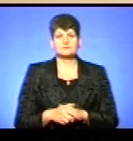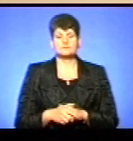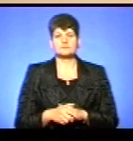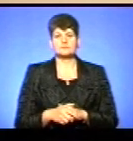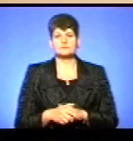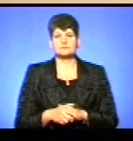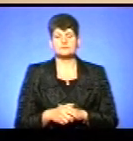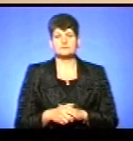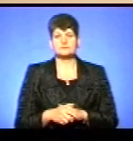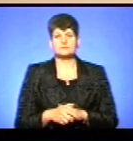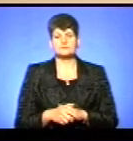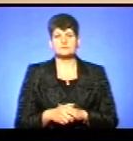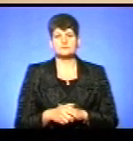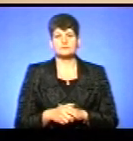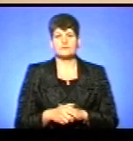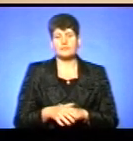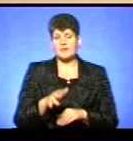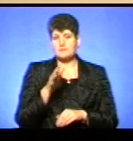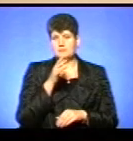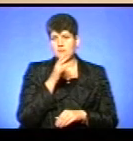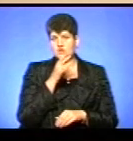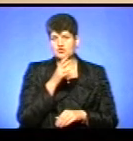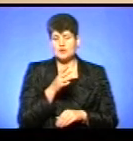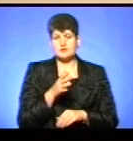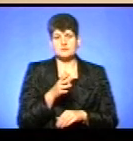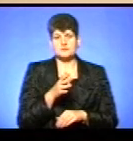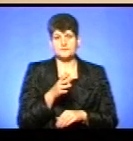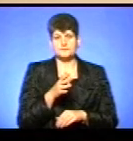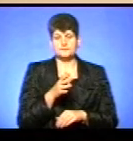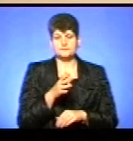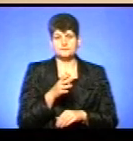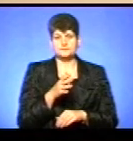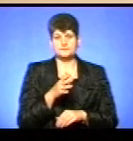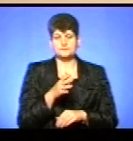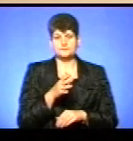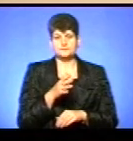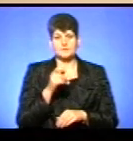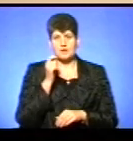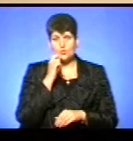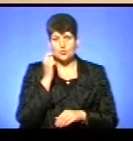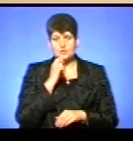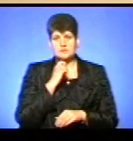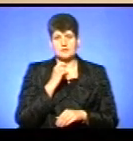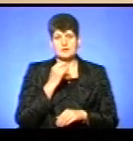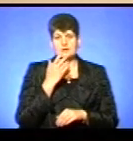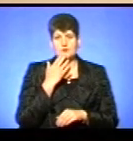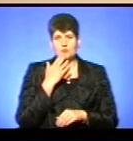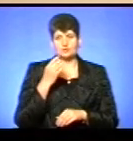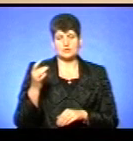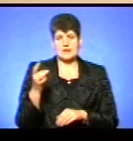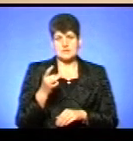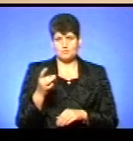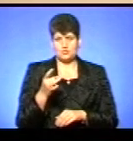Під час Української народної республіки